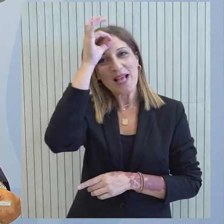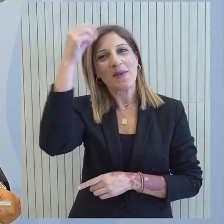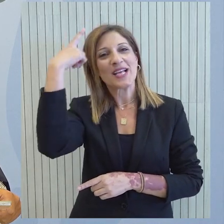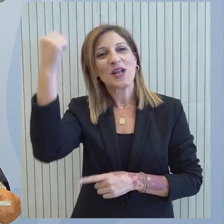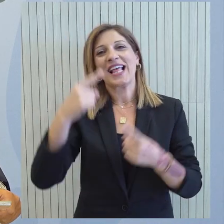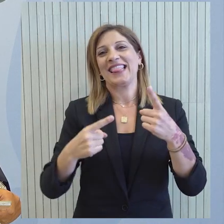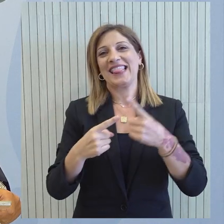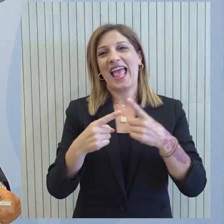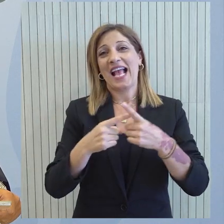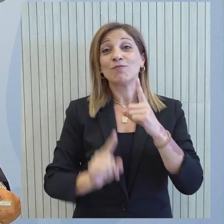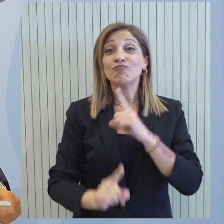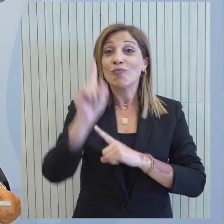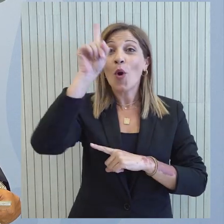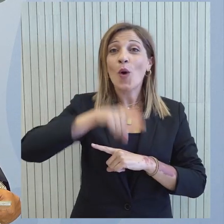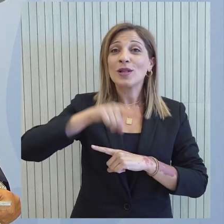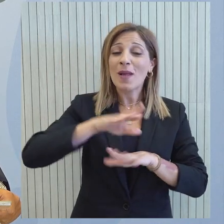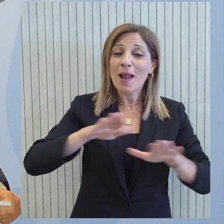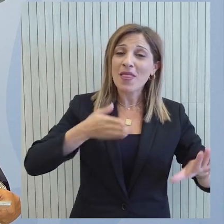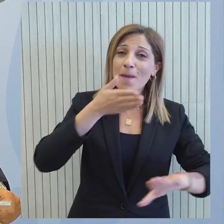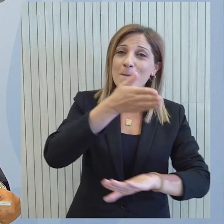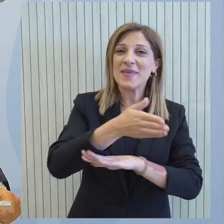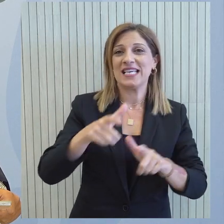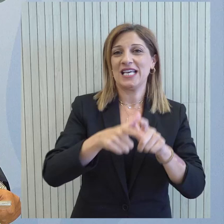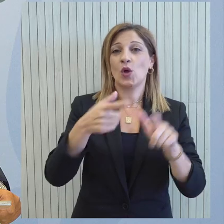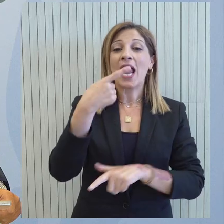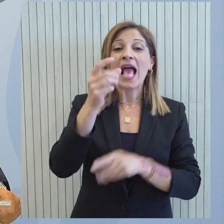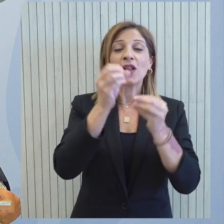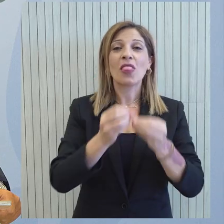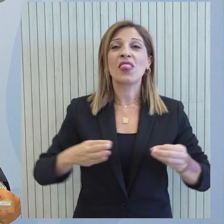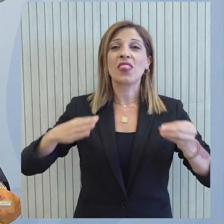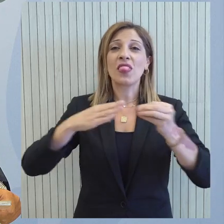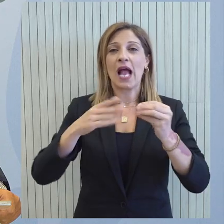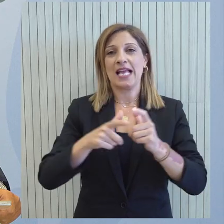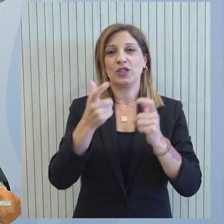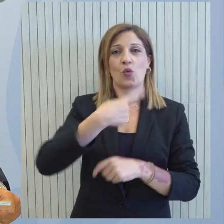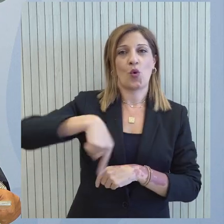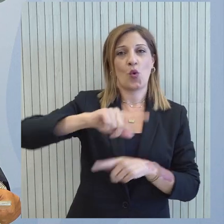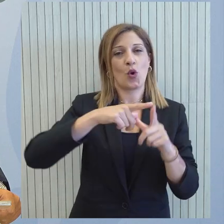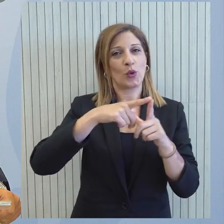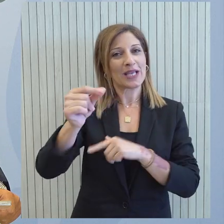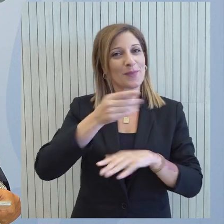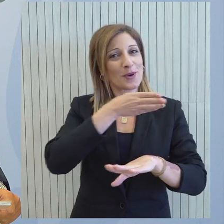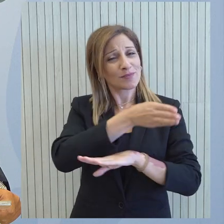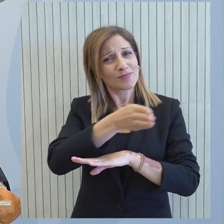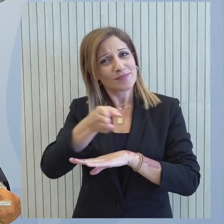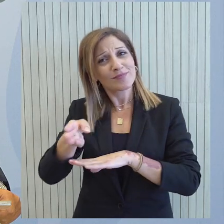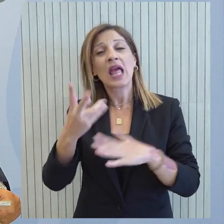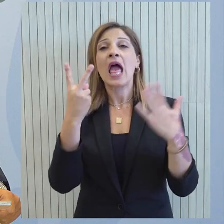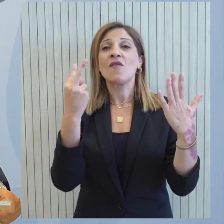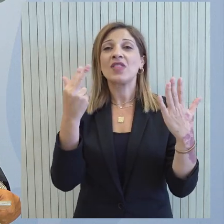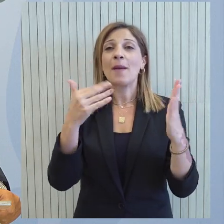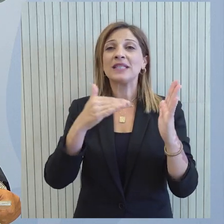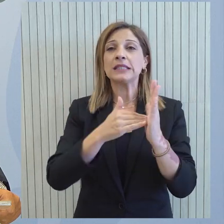γενικής και μέσης τεχνικής και επαγγελματικής εκπαίδευσης και κατάρτισης σε 119 σχολικές μονάδες Πανκύπρια, όπου υπηρετούν